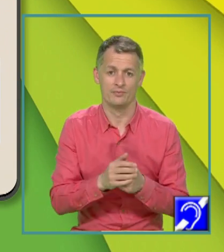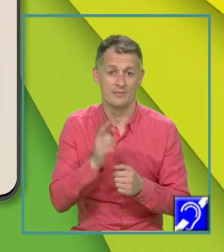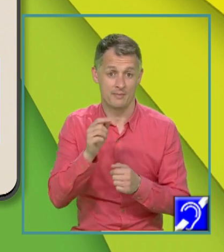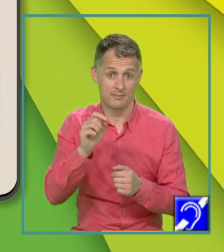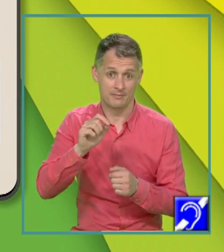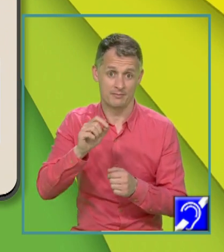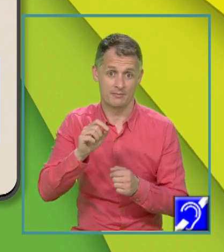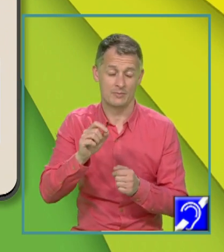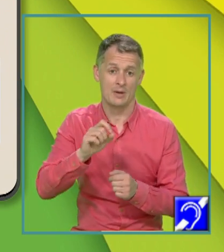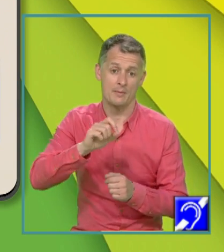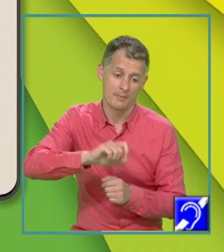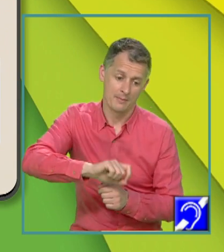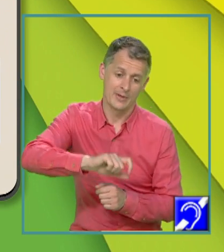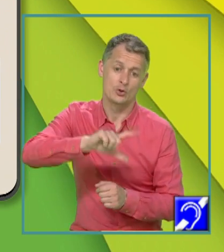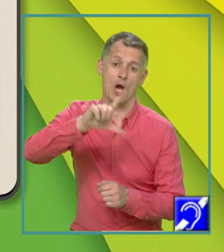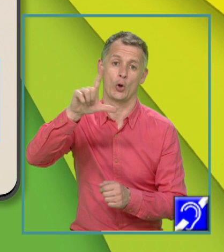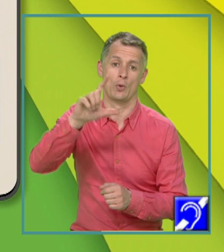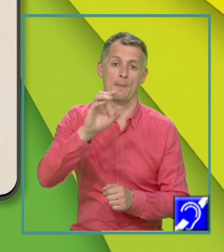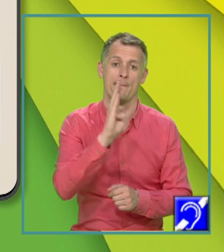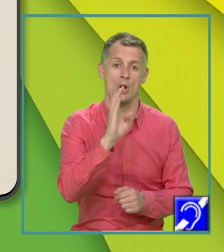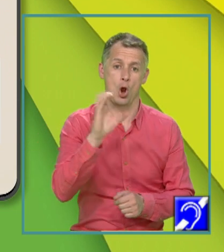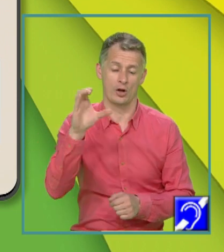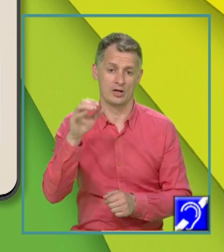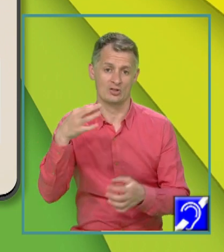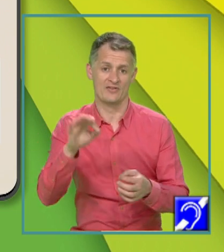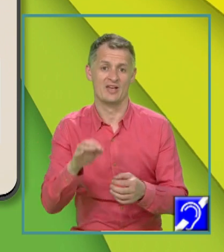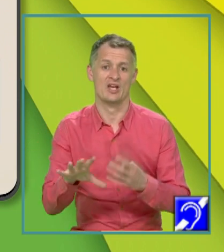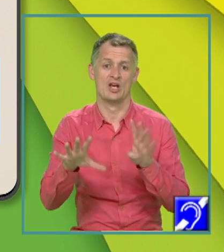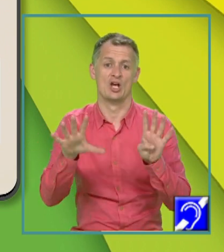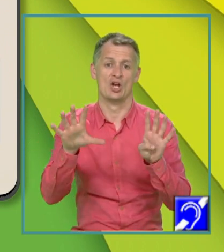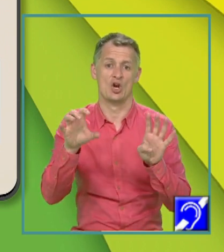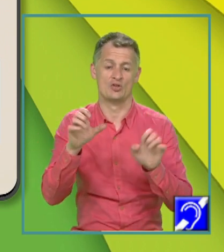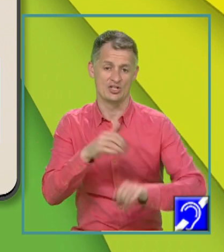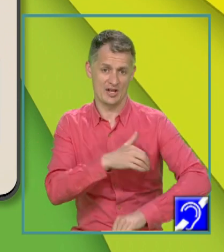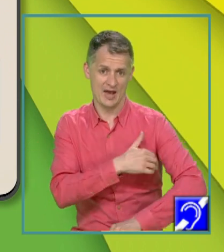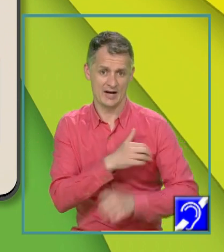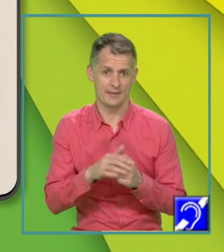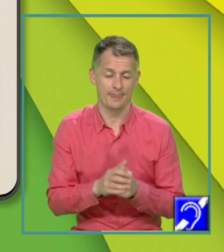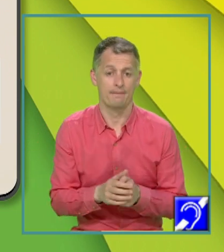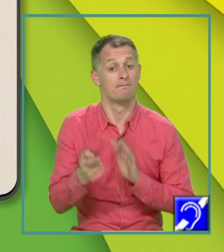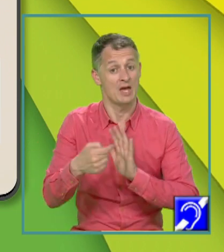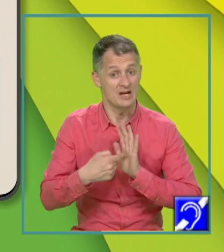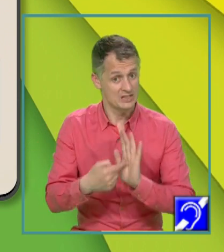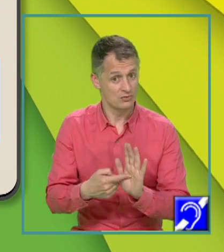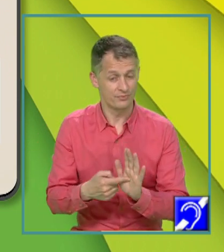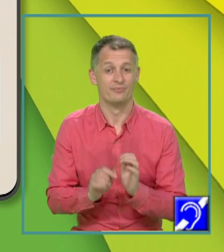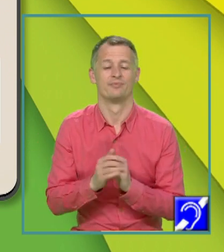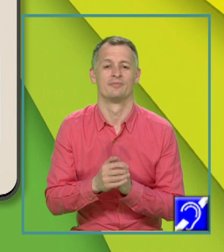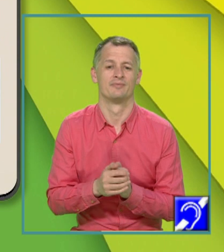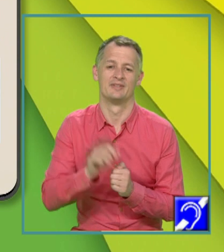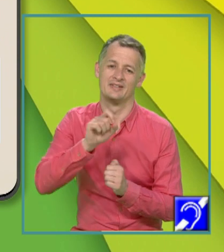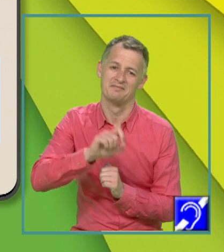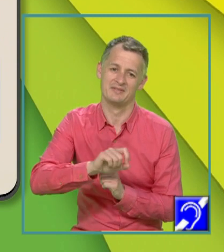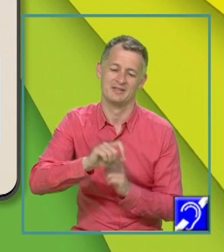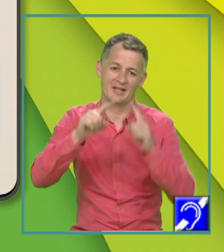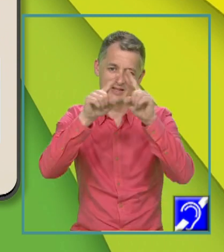unghiului BOC va fi de 90 de grade. Deci rezultă că triunghiul BOC